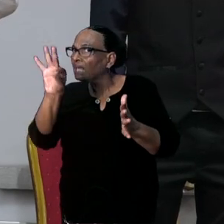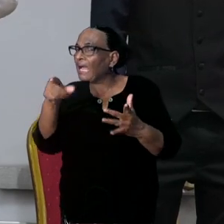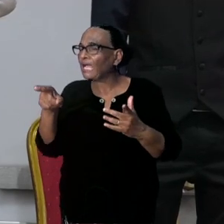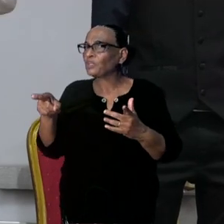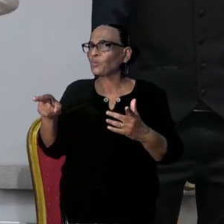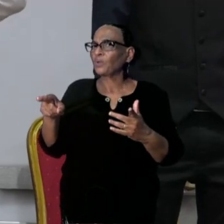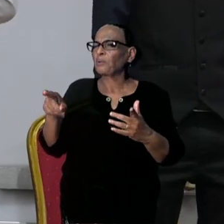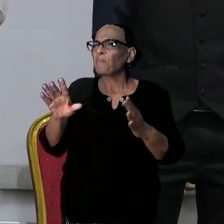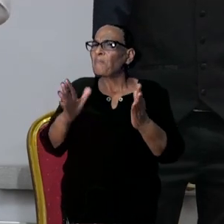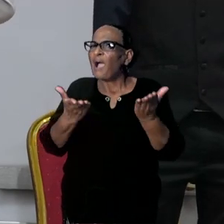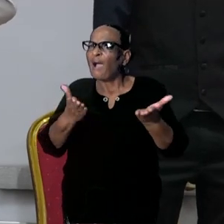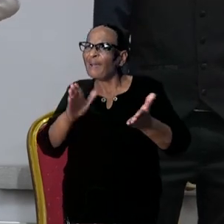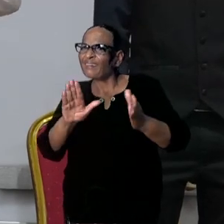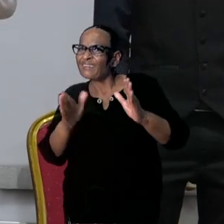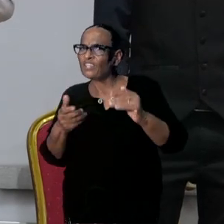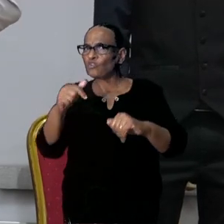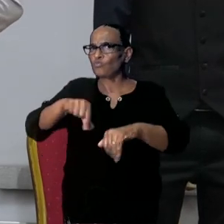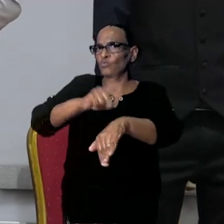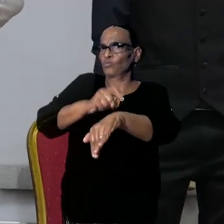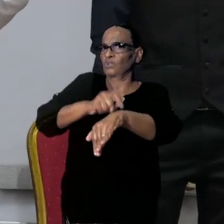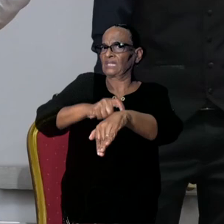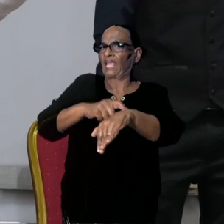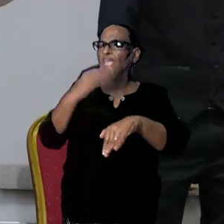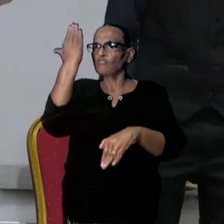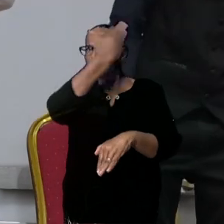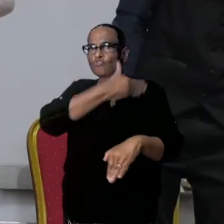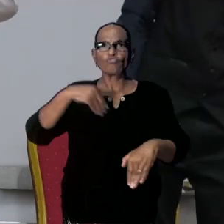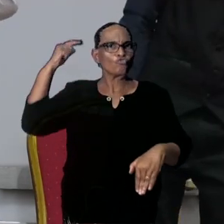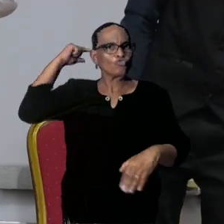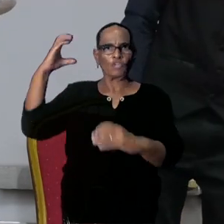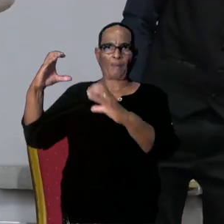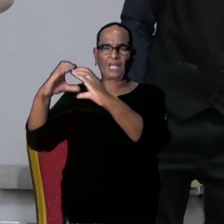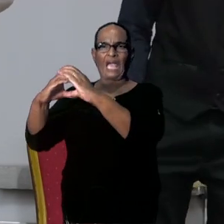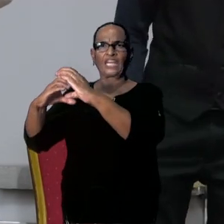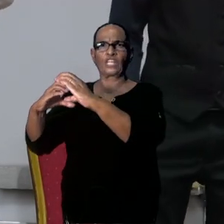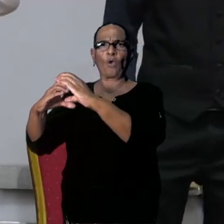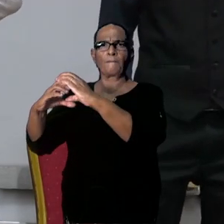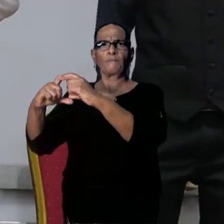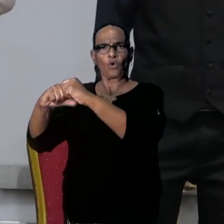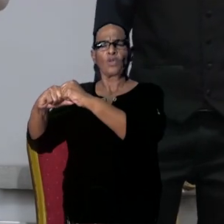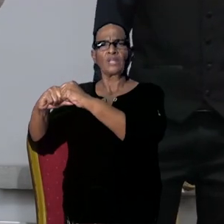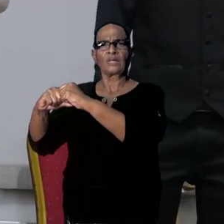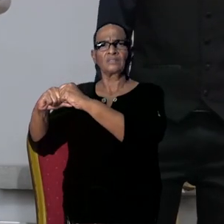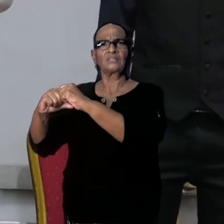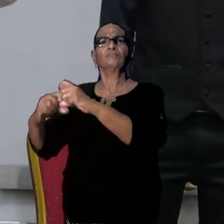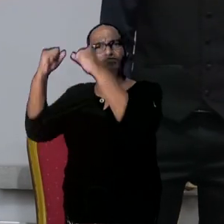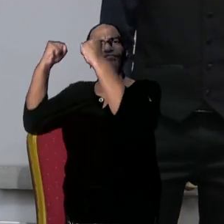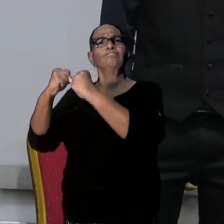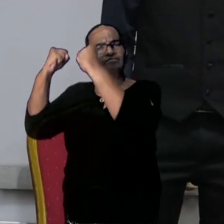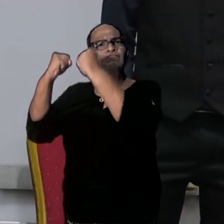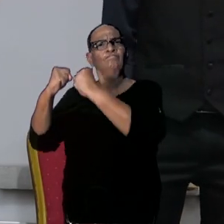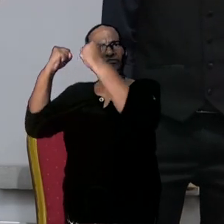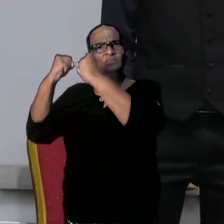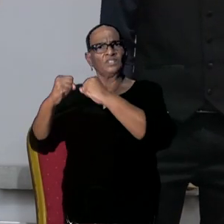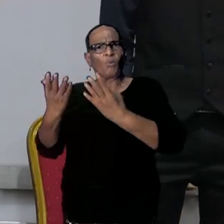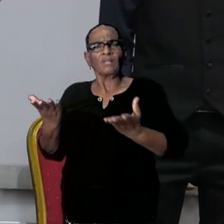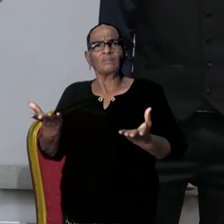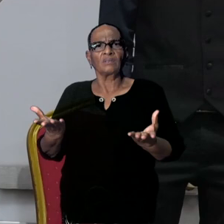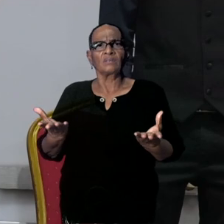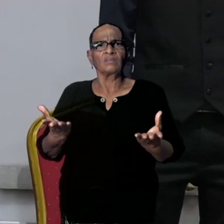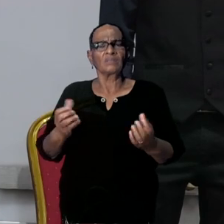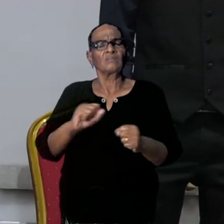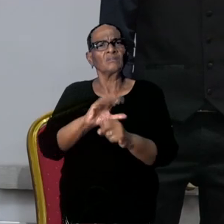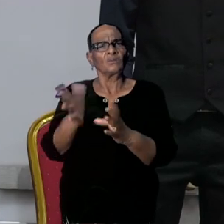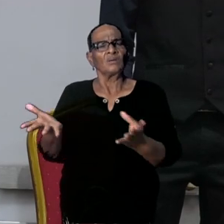u vraag, maar is het niet tijd dat misschien Suriname, misschien een CARICOM-verband of ander verband gaat protesteren, want COVAX heeft niet gewerkt.